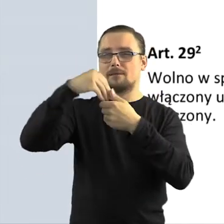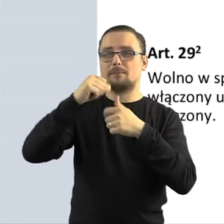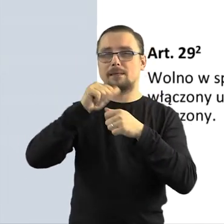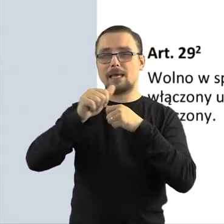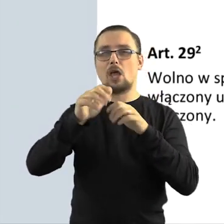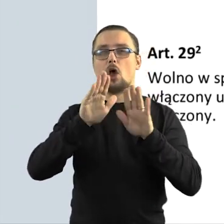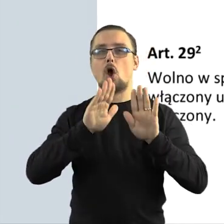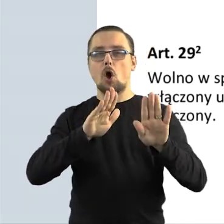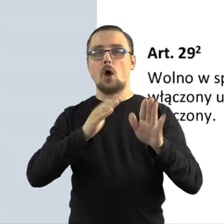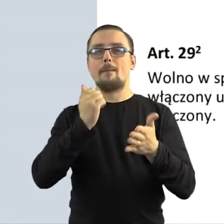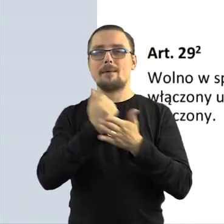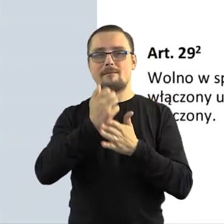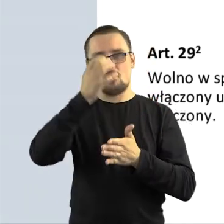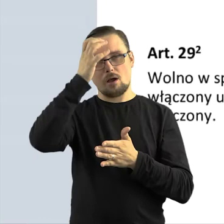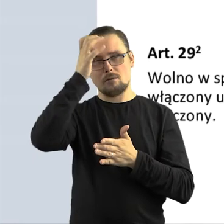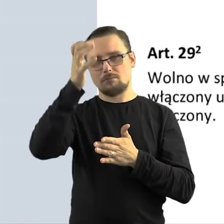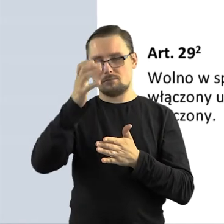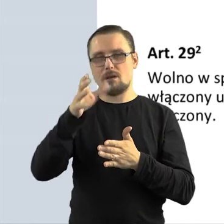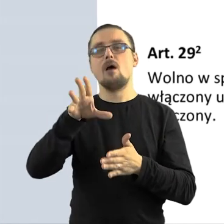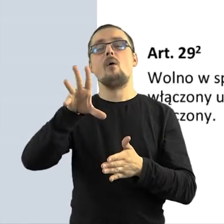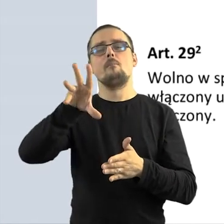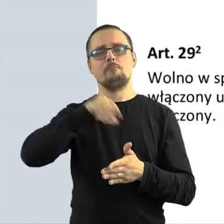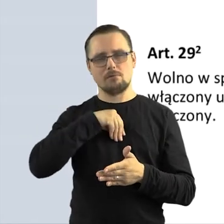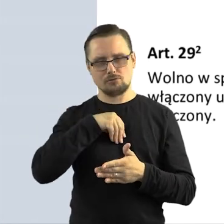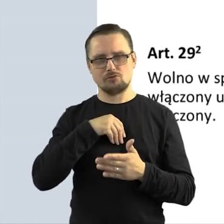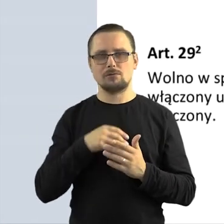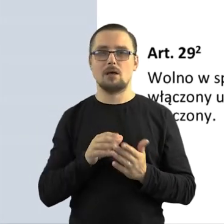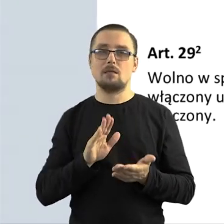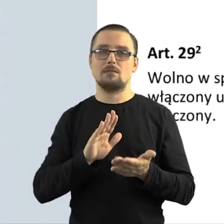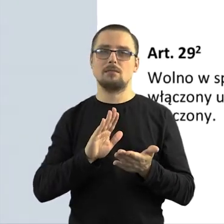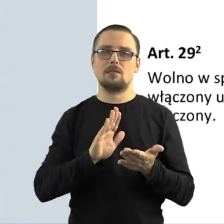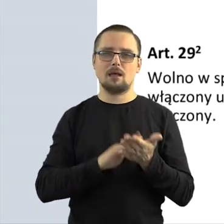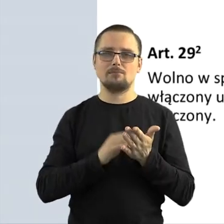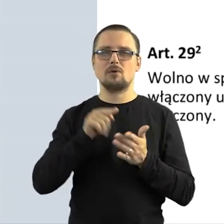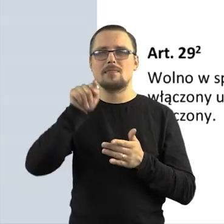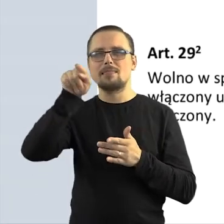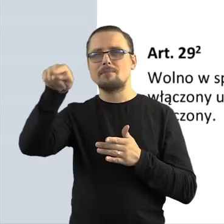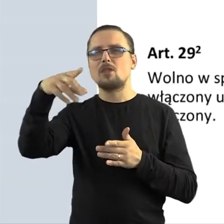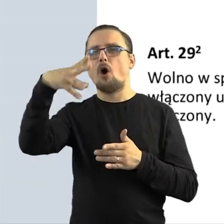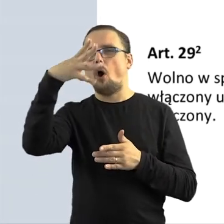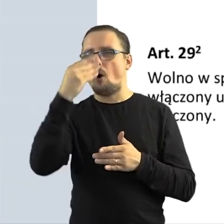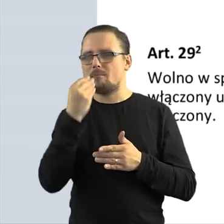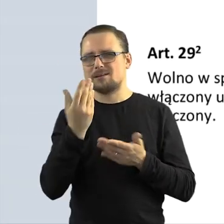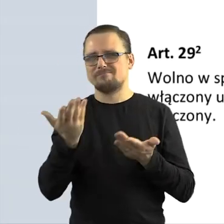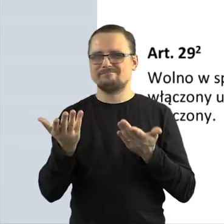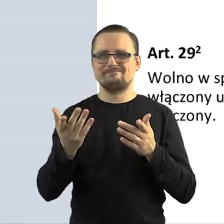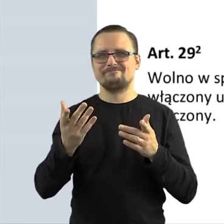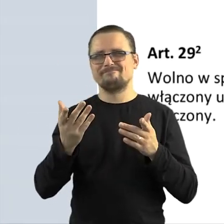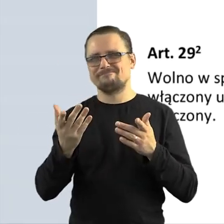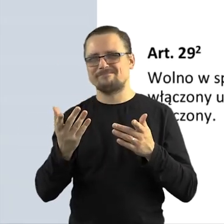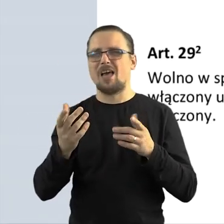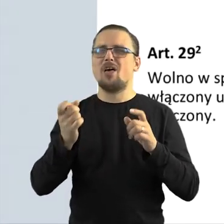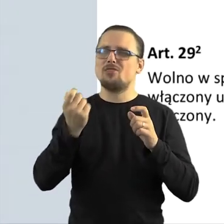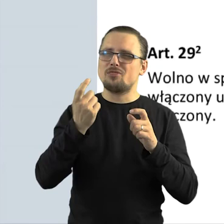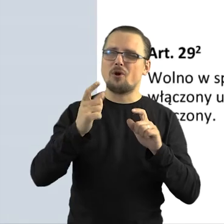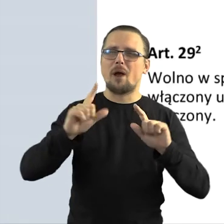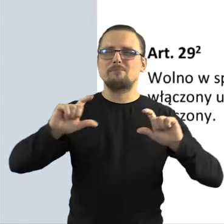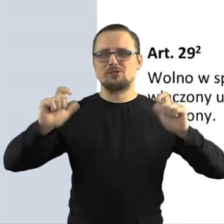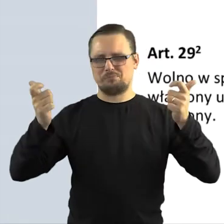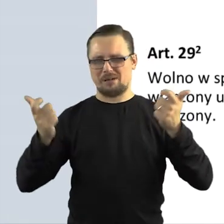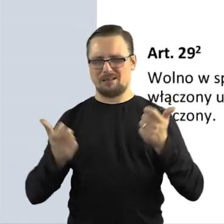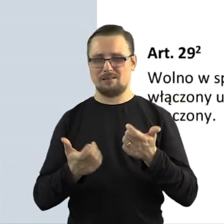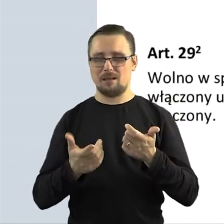typu artykuł, który pozwala nam na publikowanie zdjęć, jeśli coś tak naprawdę znalazło się w naszym utworze, powiedziałabym to trochę